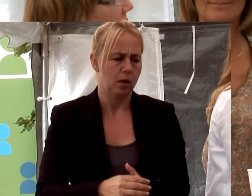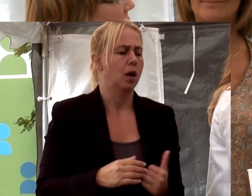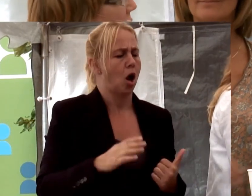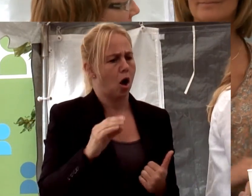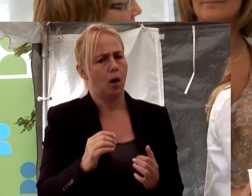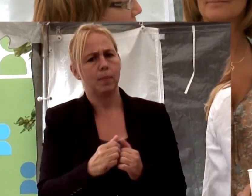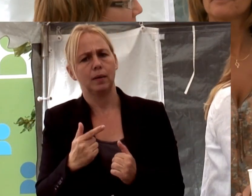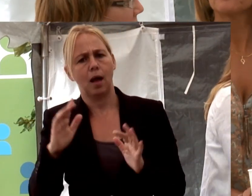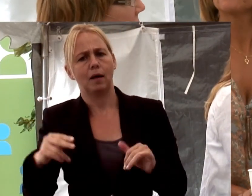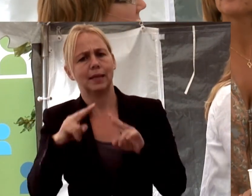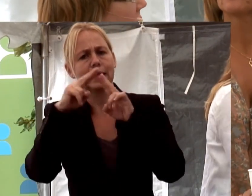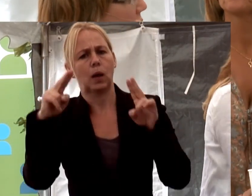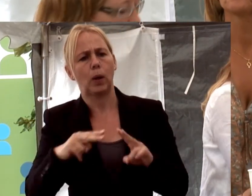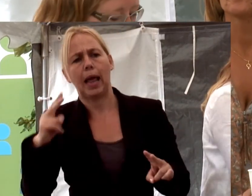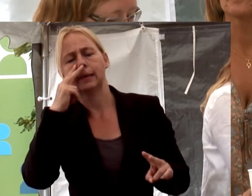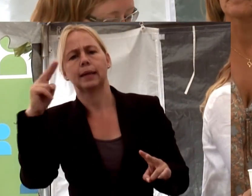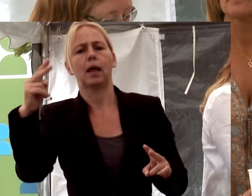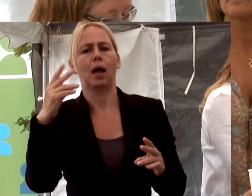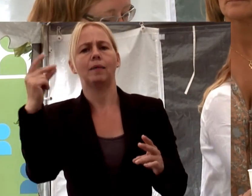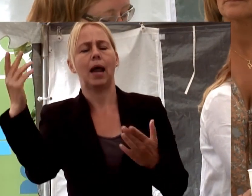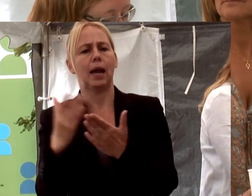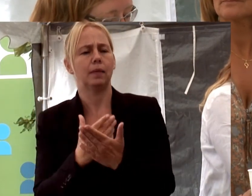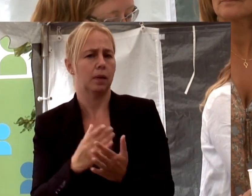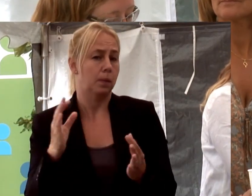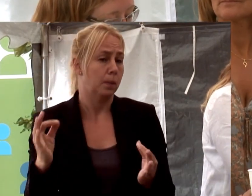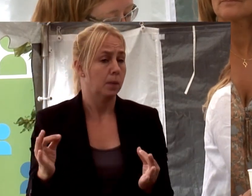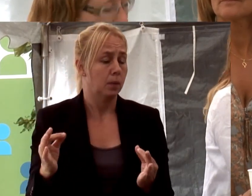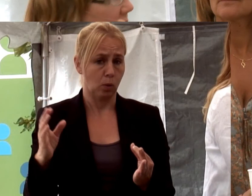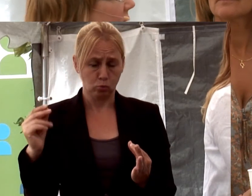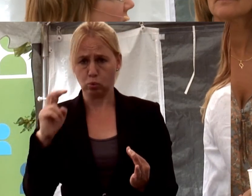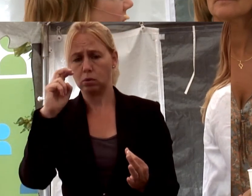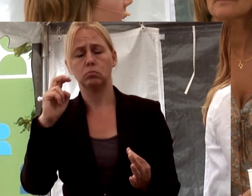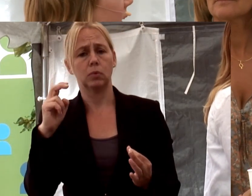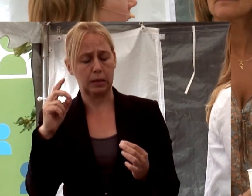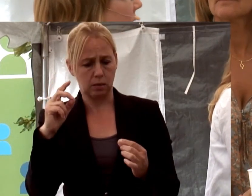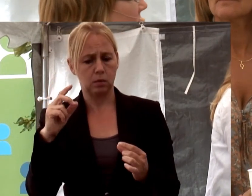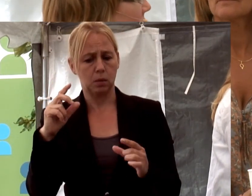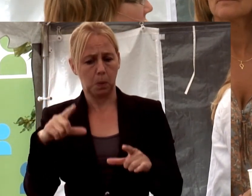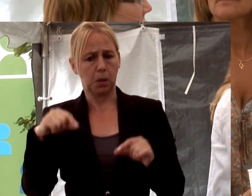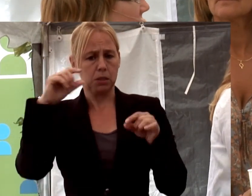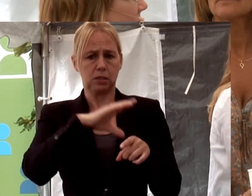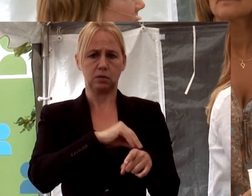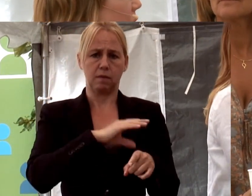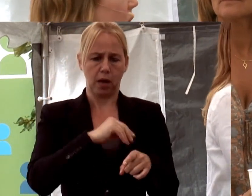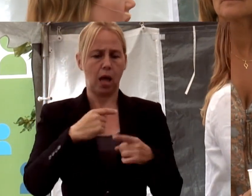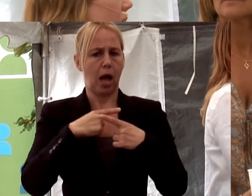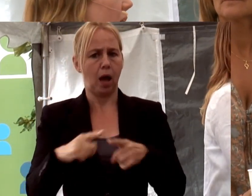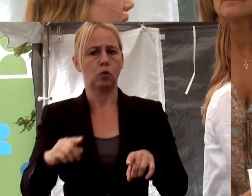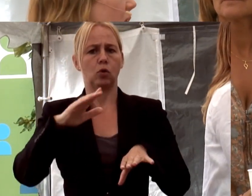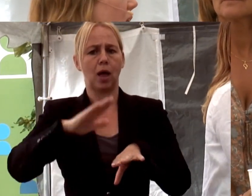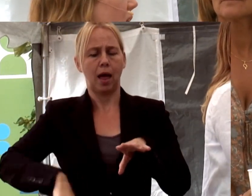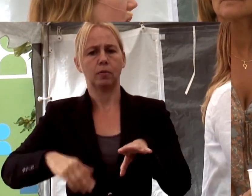har också gjort en internationell utblick i det här. Och då visade det sig att Sverige skiljer sig en del från